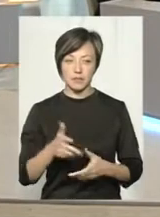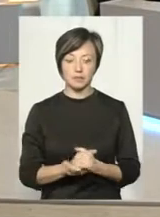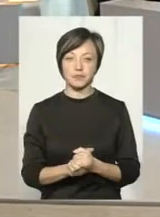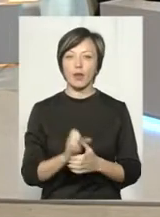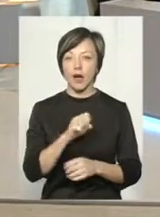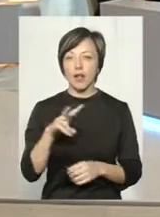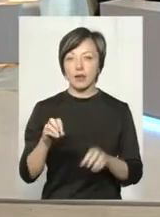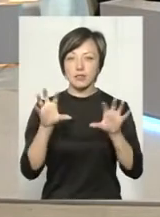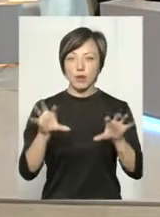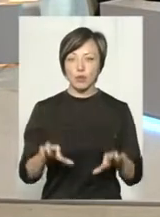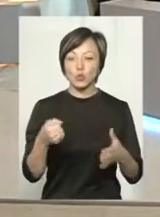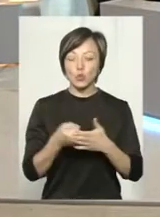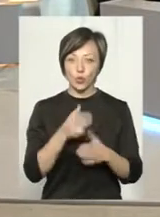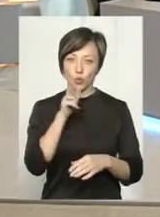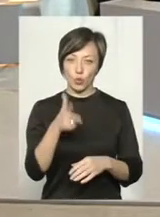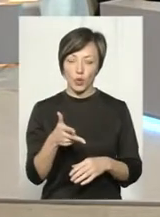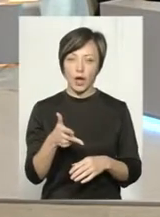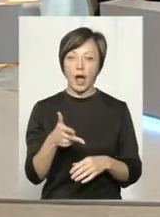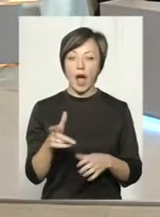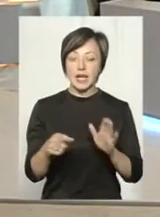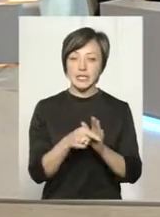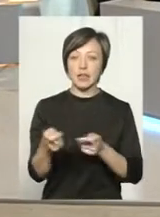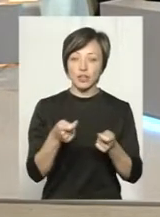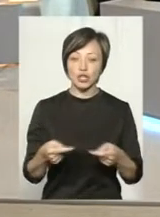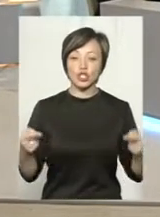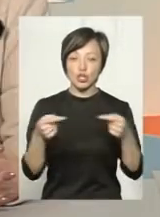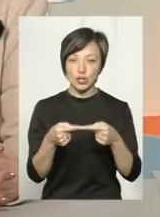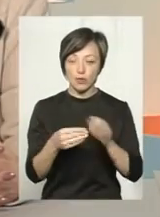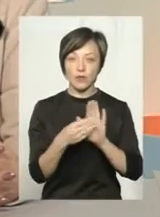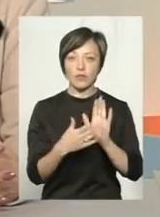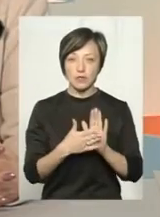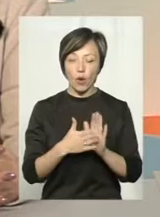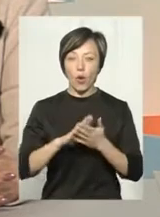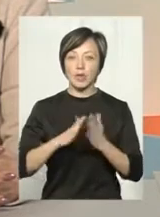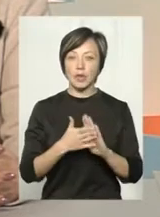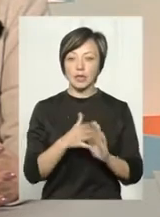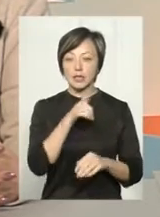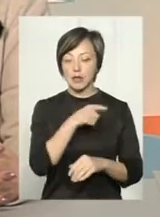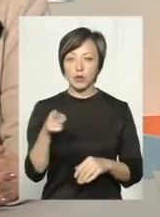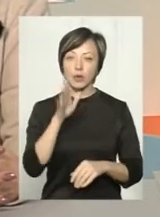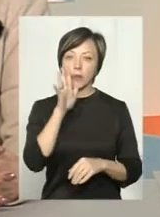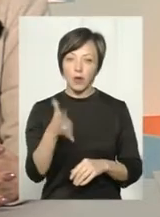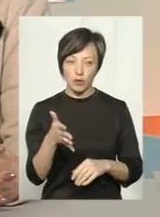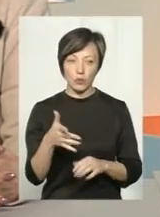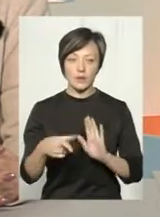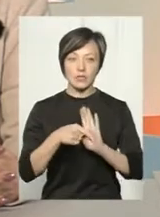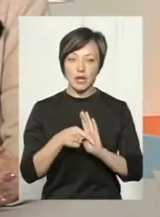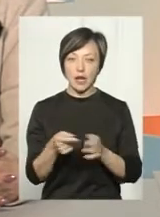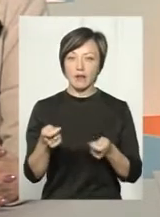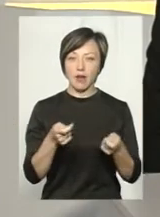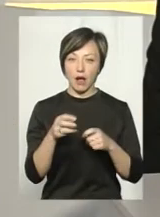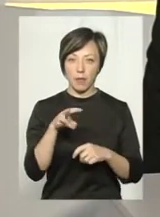законом передбачали на термін до 3 років. З керівниками чітко визначено, укладається контракт терміном на 5 років. З керівниками.